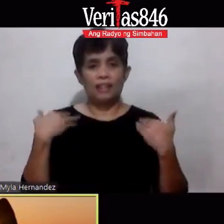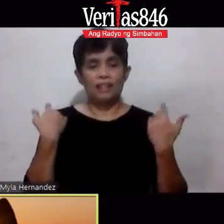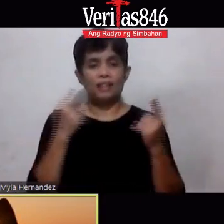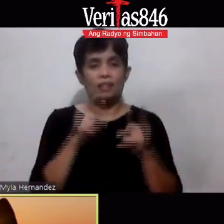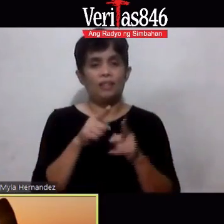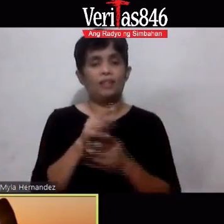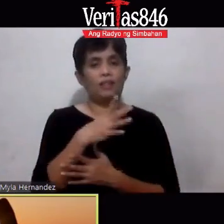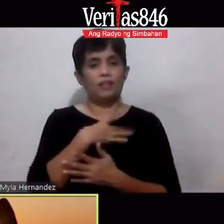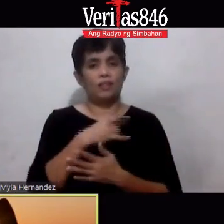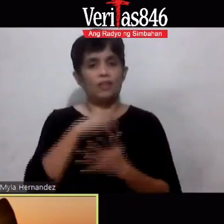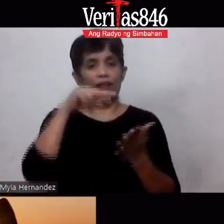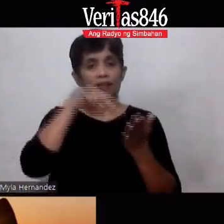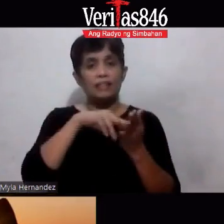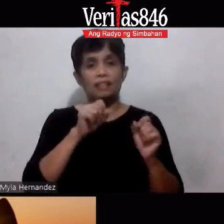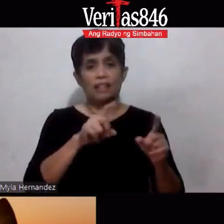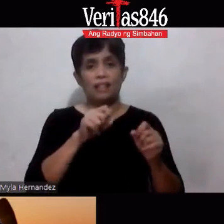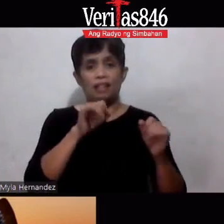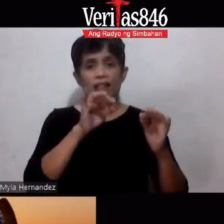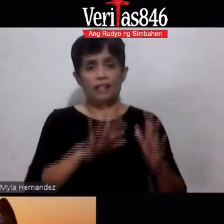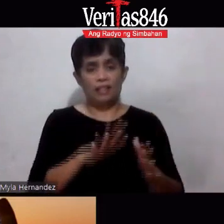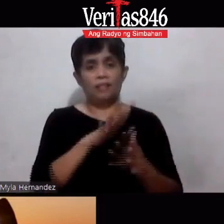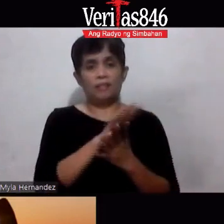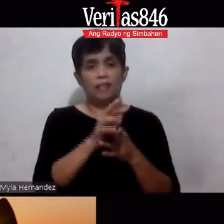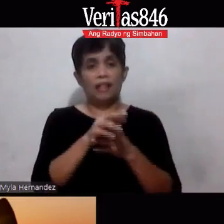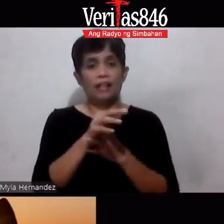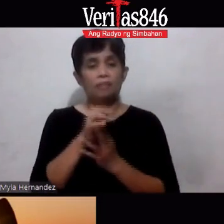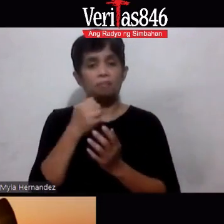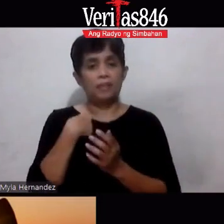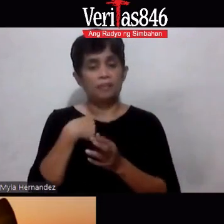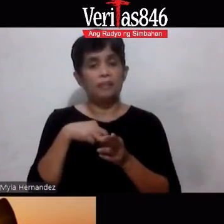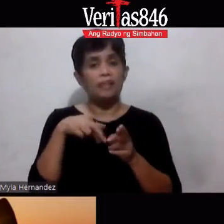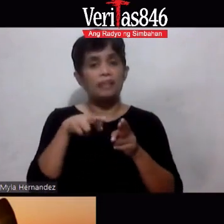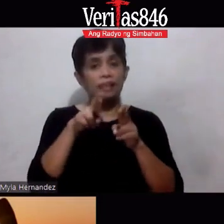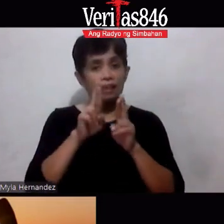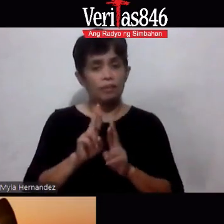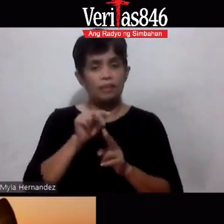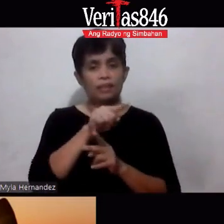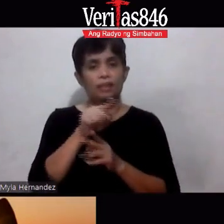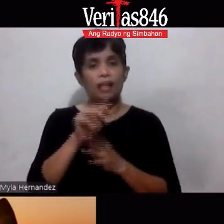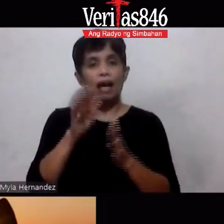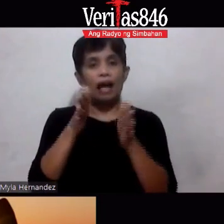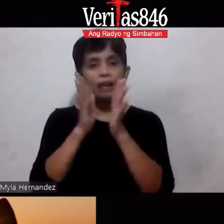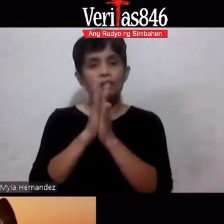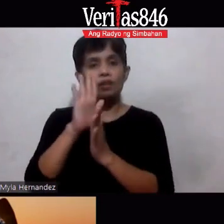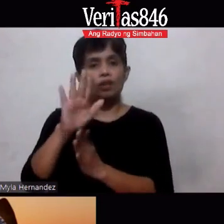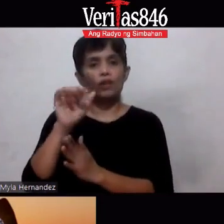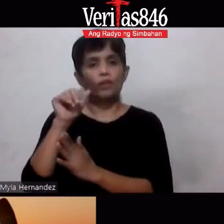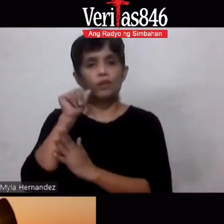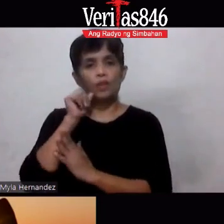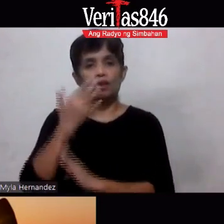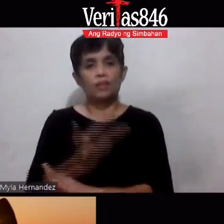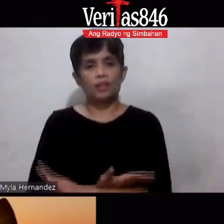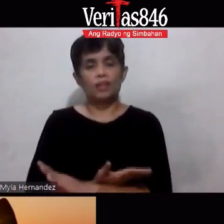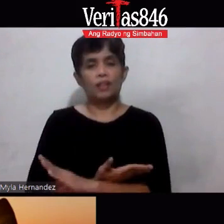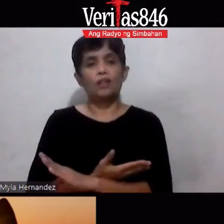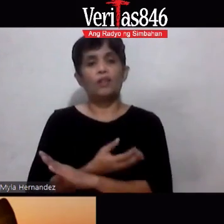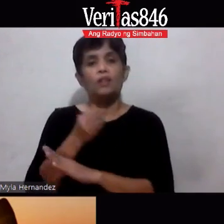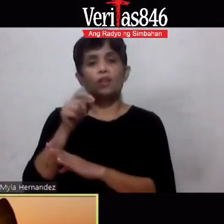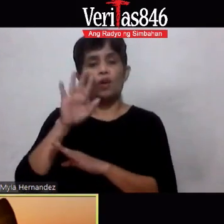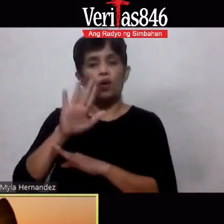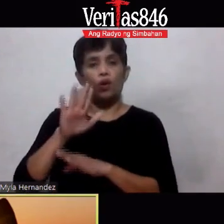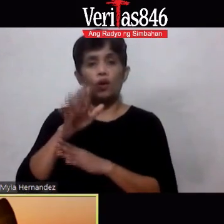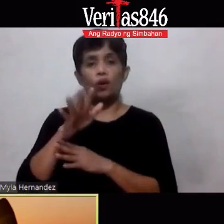dun sa mga reseller request ko sana ask your daughter or your grandchild to have tiktok with you